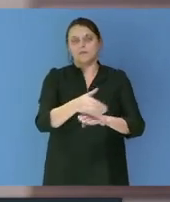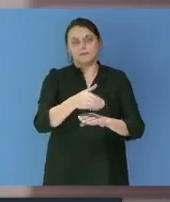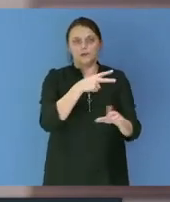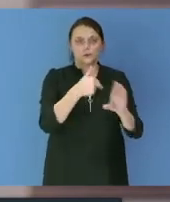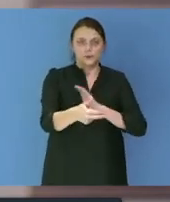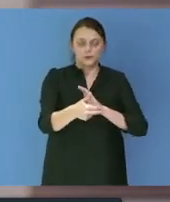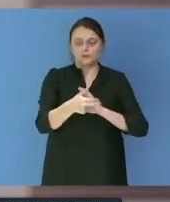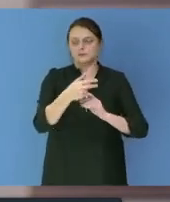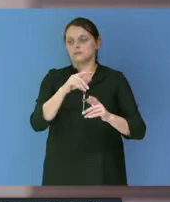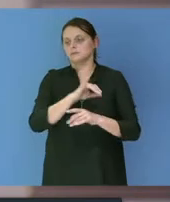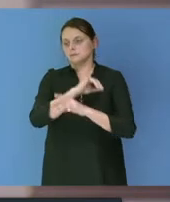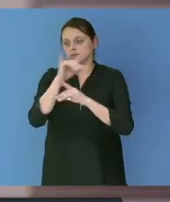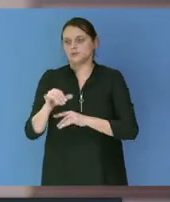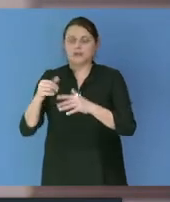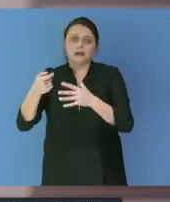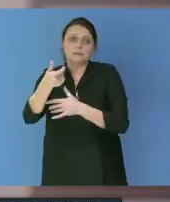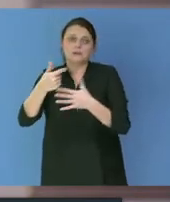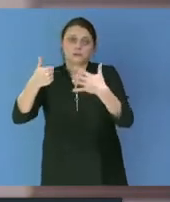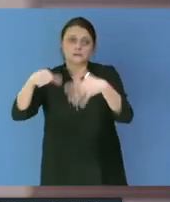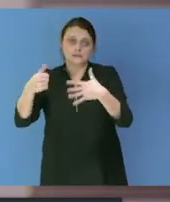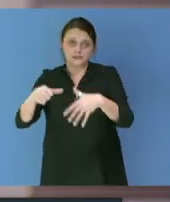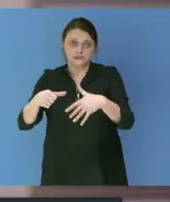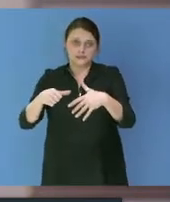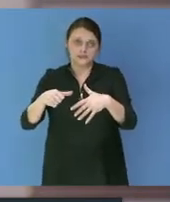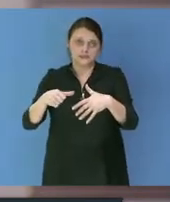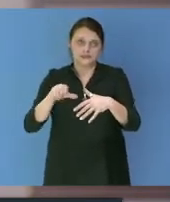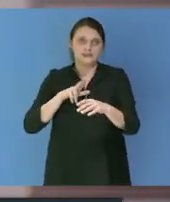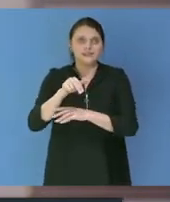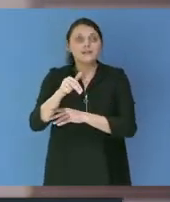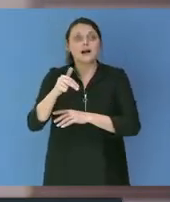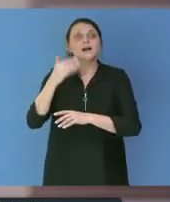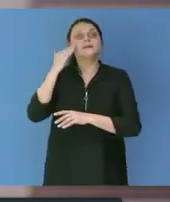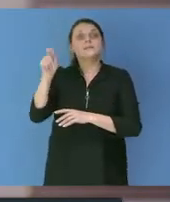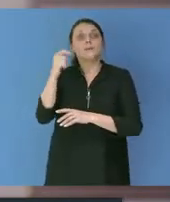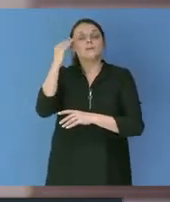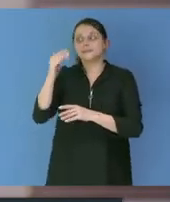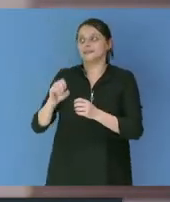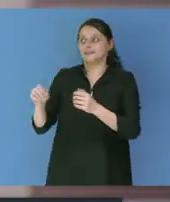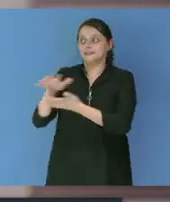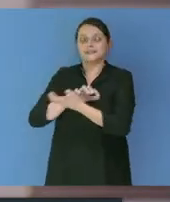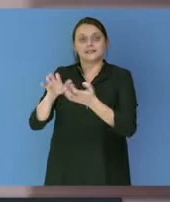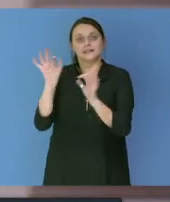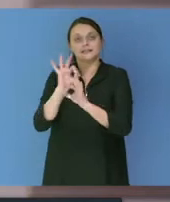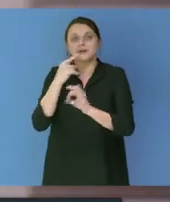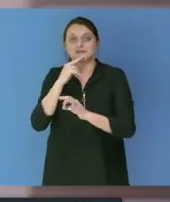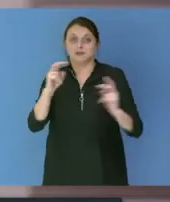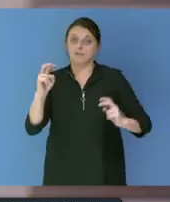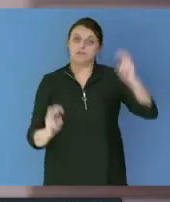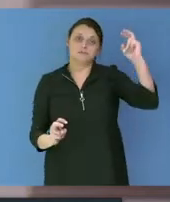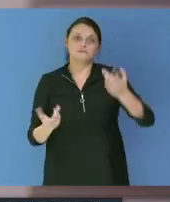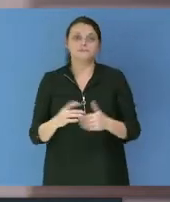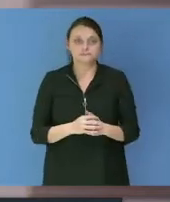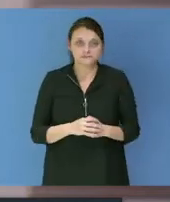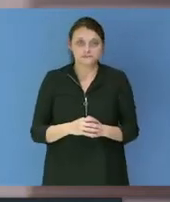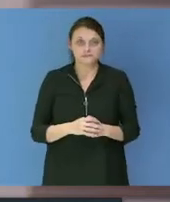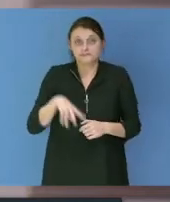2021, mais qui serait légèrement supérieure à celle de 2020 en cas d'absence de cette crise. Je ne soulignerai pas par contre la baisse attendue de